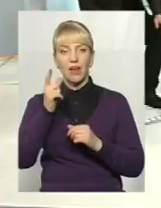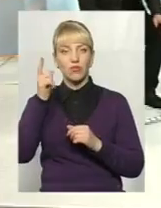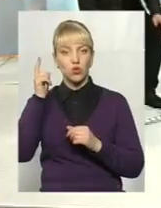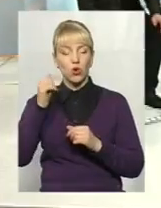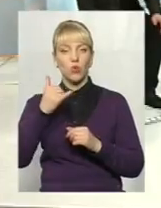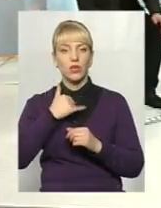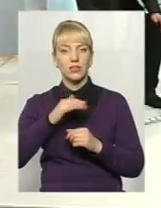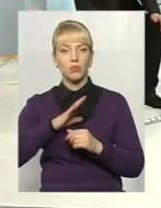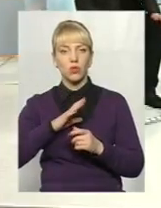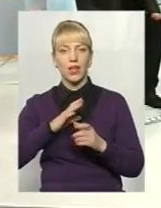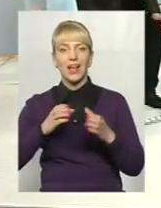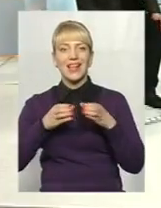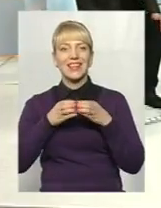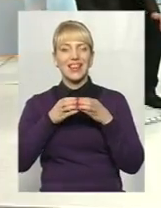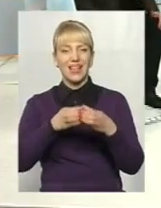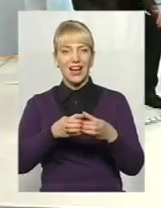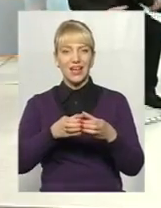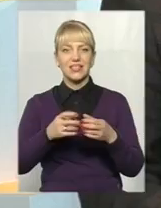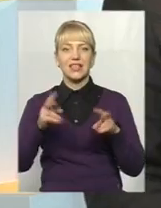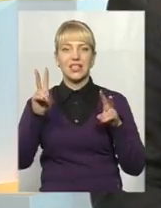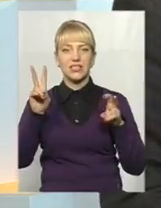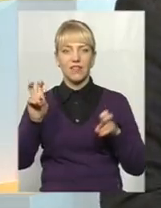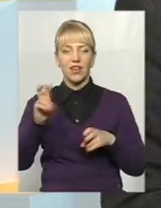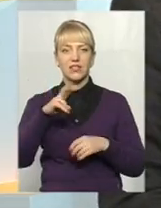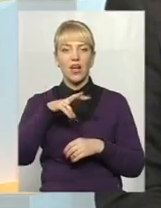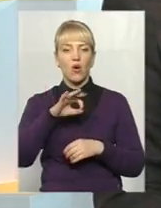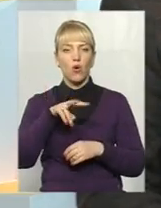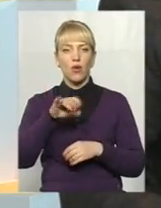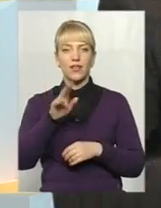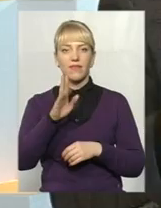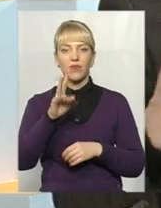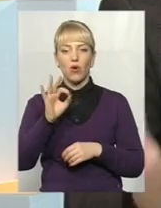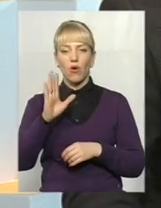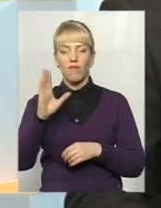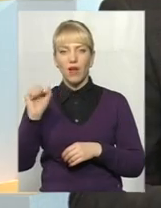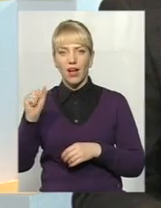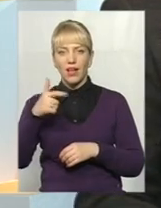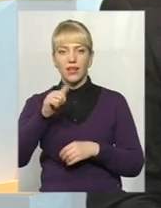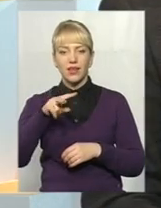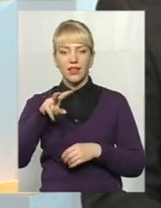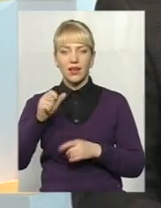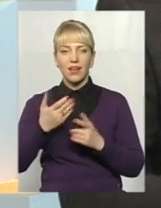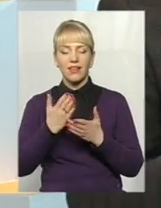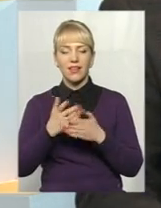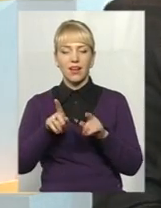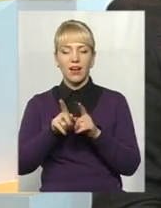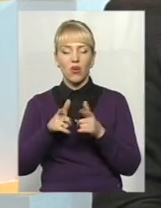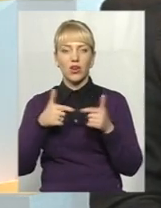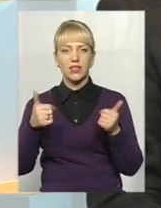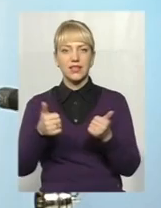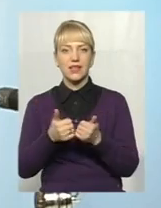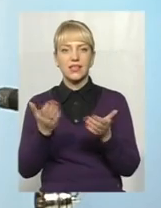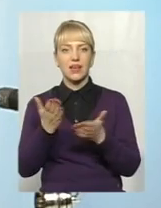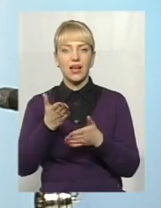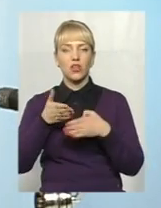Оливкова Гілка. Є така громадська організація, яка допомагає нашим воїнам АТО і в реабілітації,